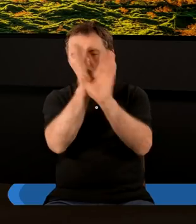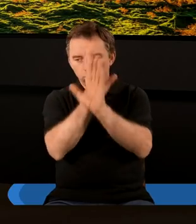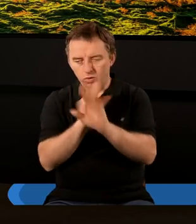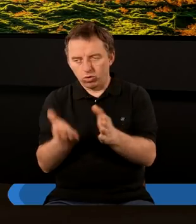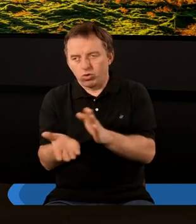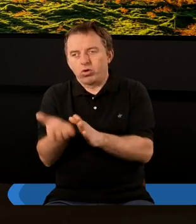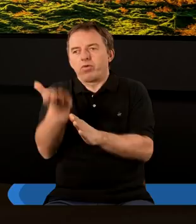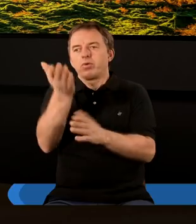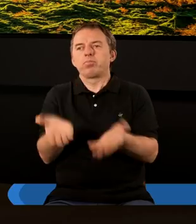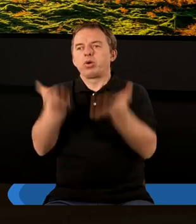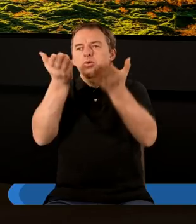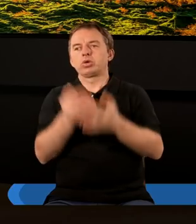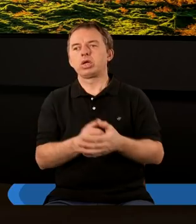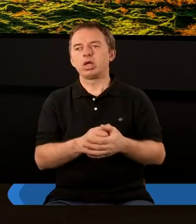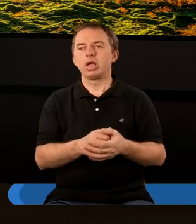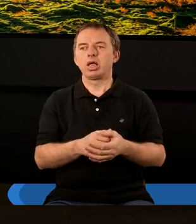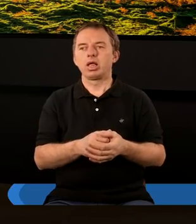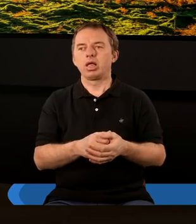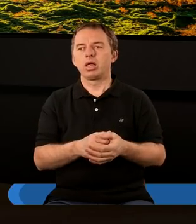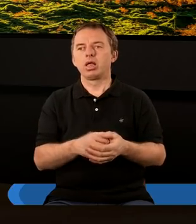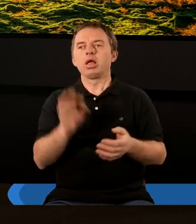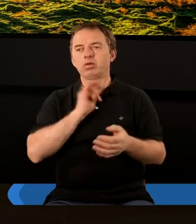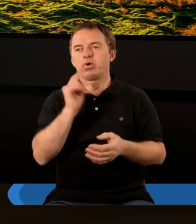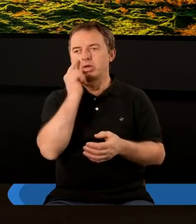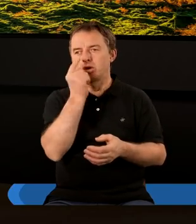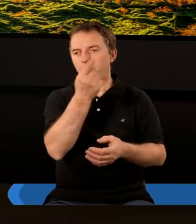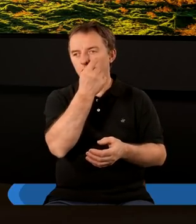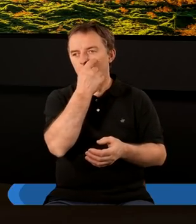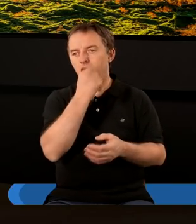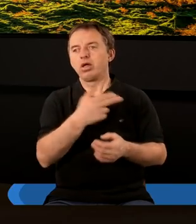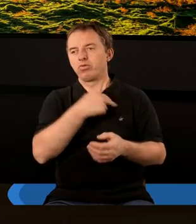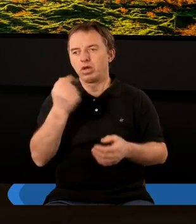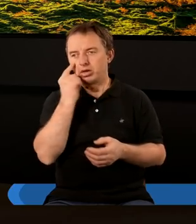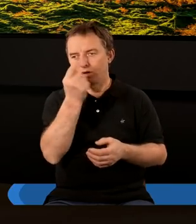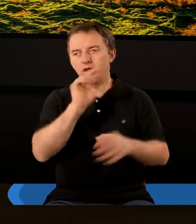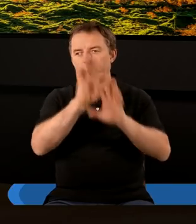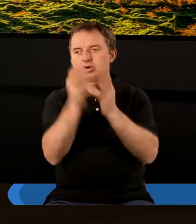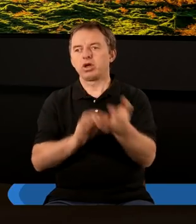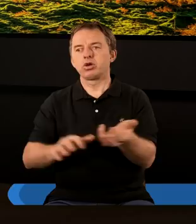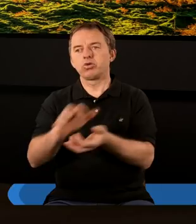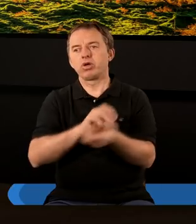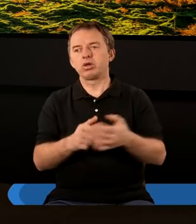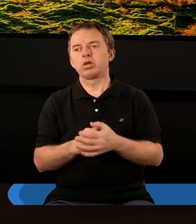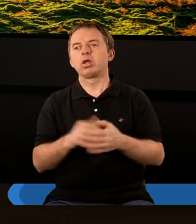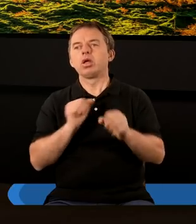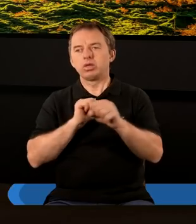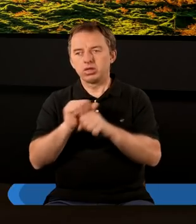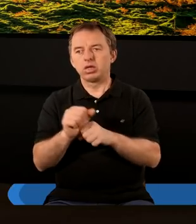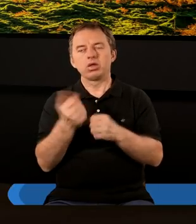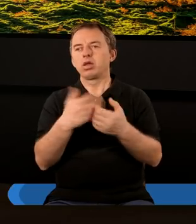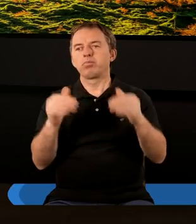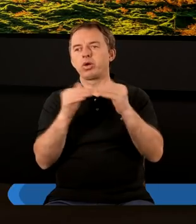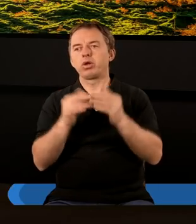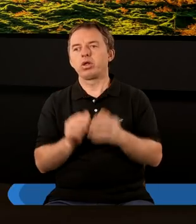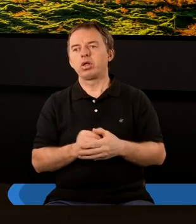uhonorował, tak nas podniósł, w swoich oczach i w naszych oczach i w oczach Wszechświata, że z tym nie da się nic